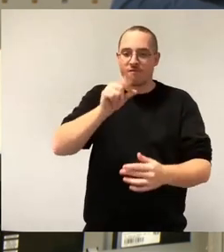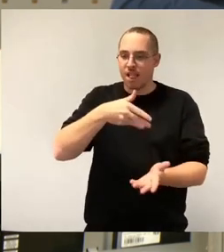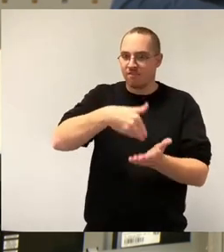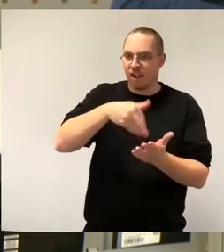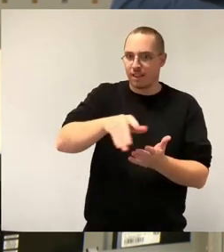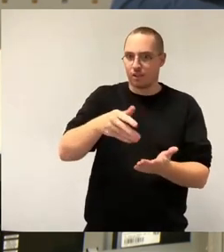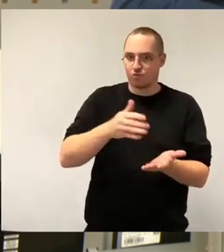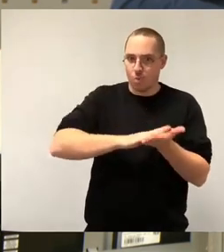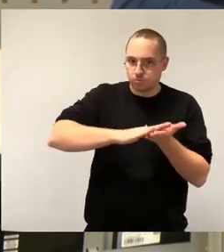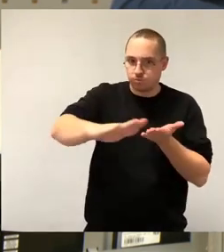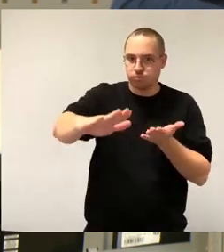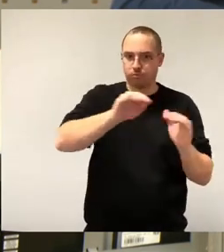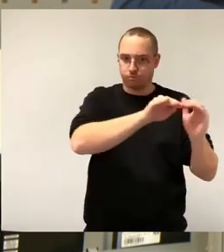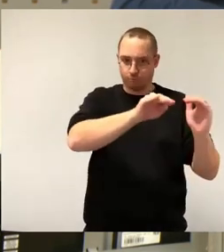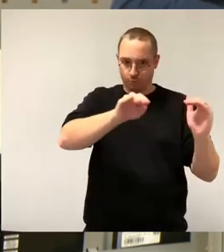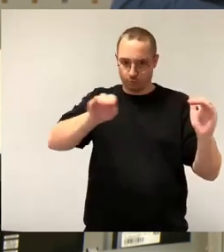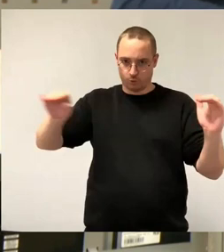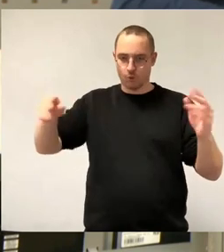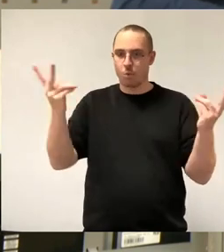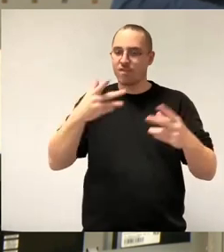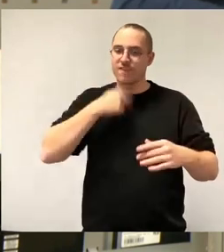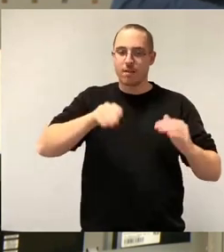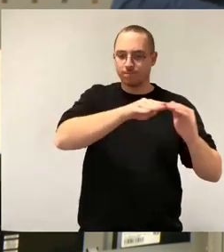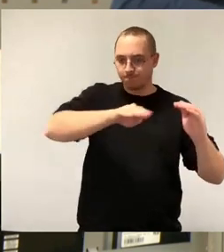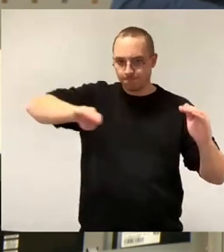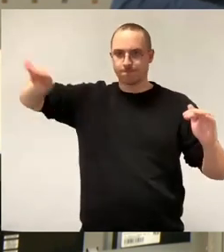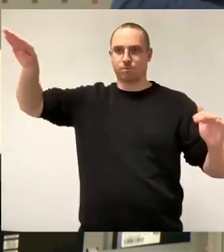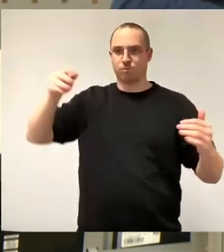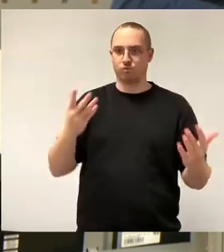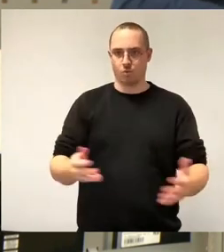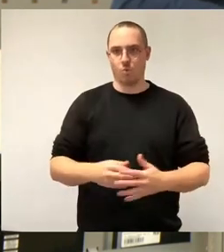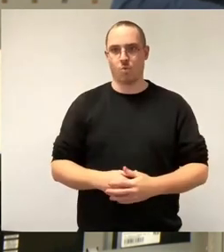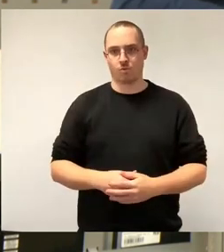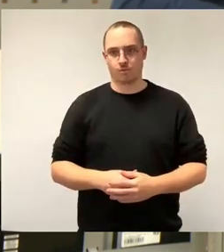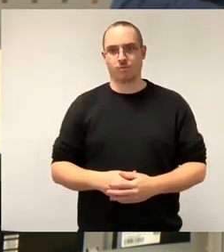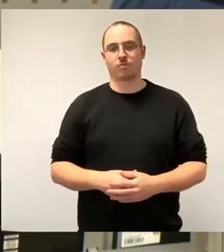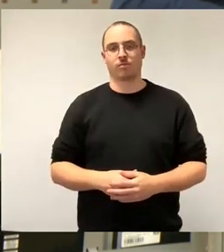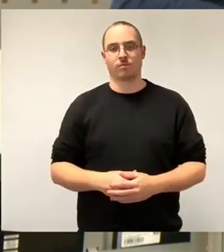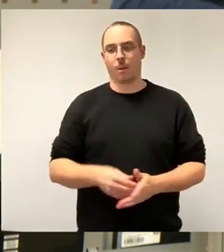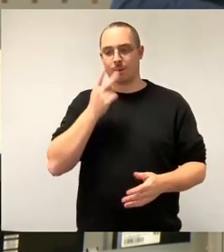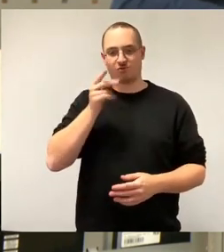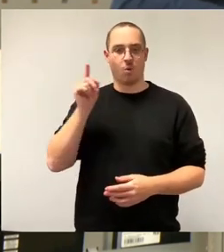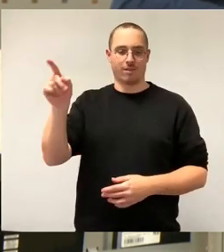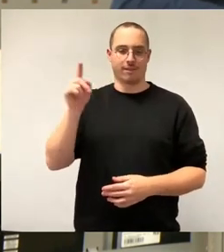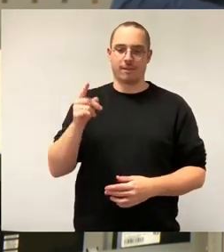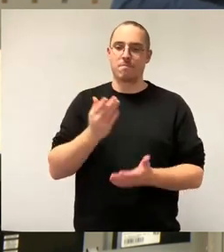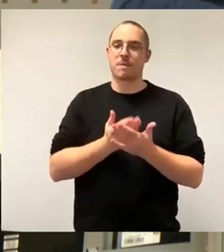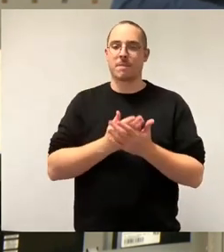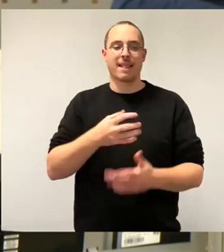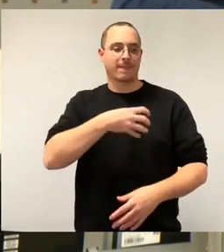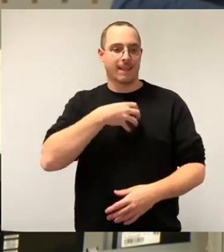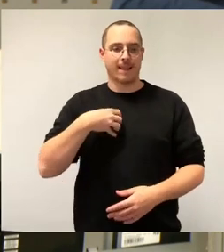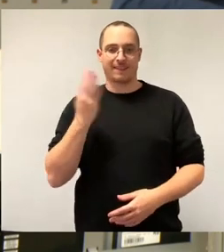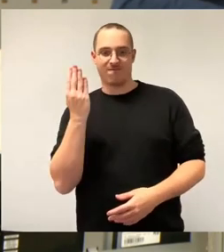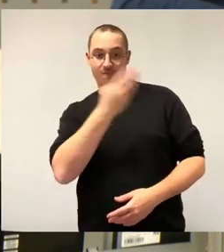Dresden-Südwest, wo wir noch mal viele, viele neue Fahrgäste gewinnen könnten. Und aus meiner Sicht müssen wir diese Diskussion dann spätestens Ende des Jahres in der